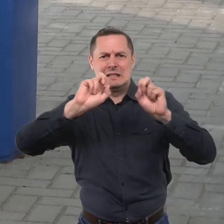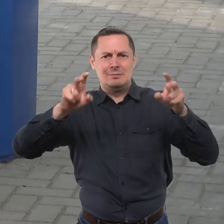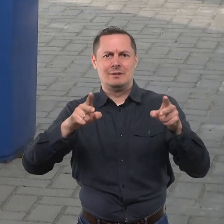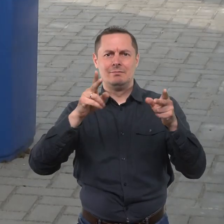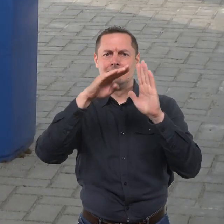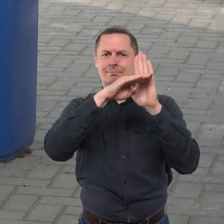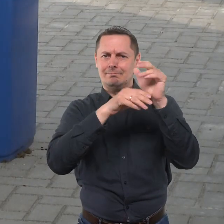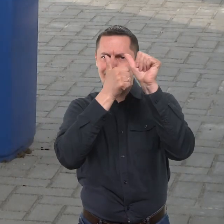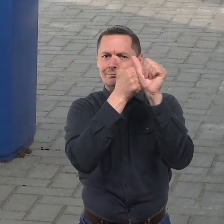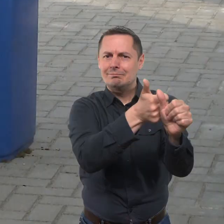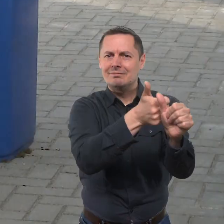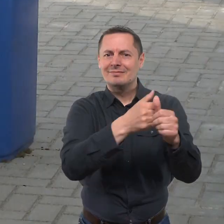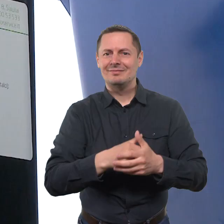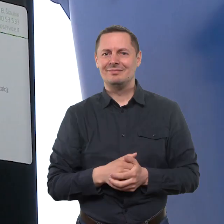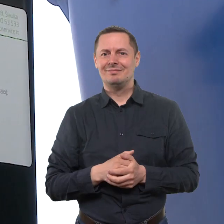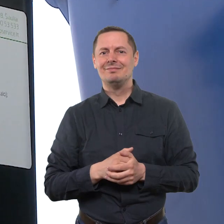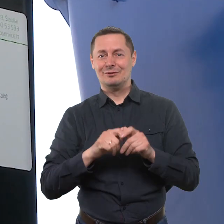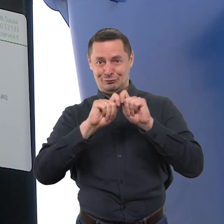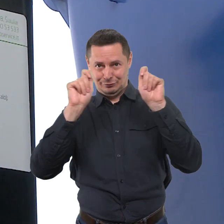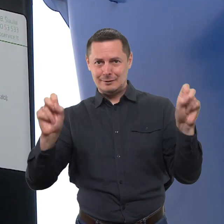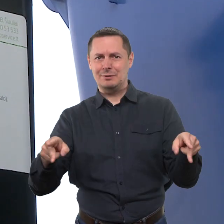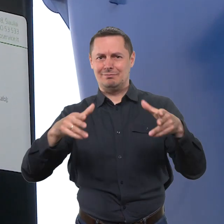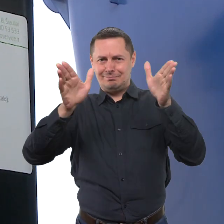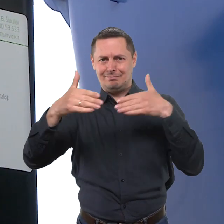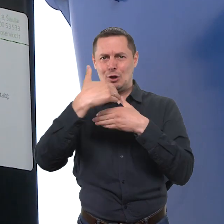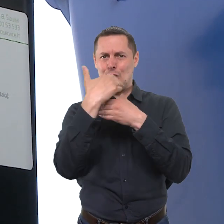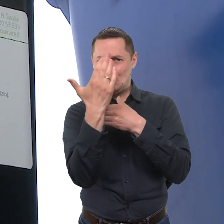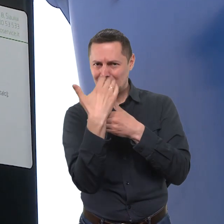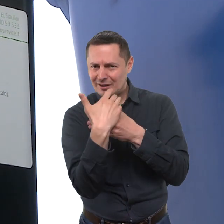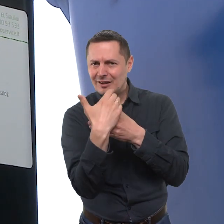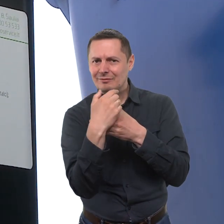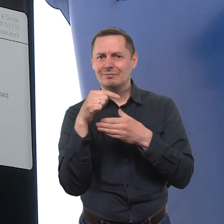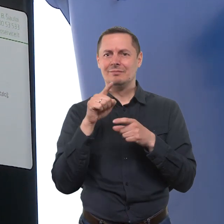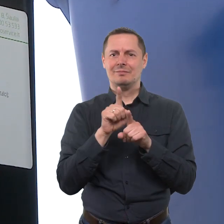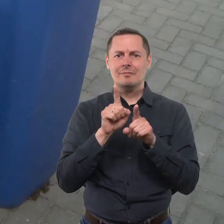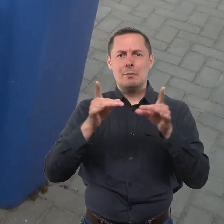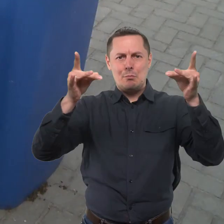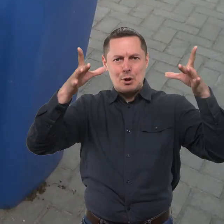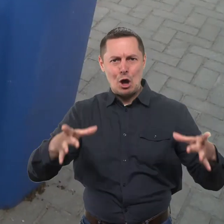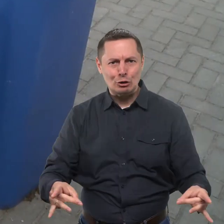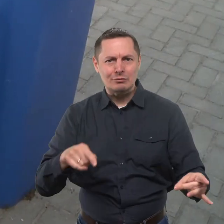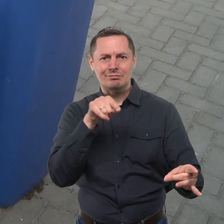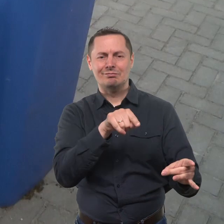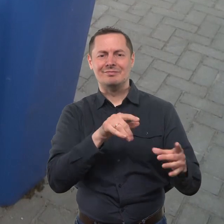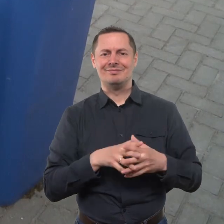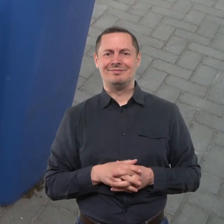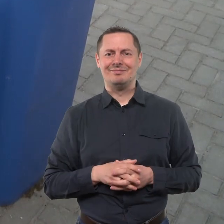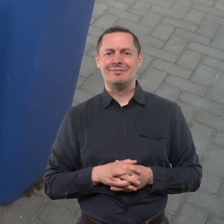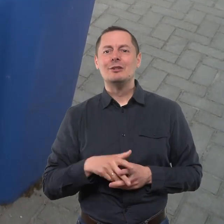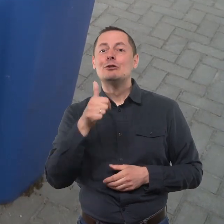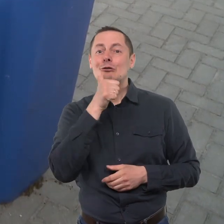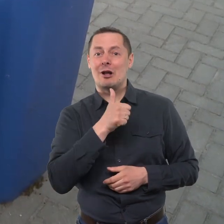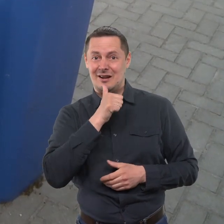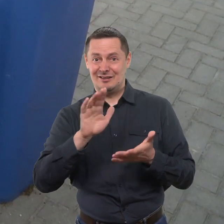Individualių namų gyventojų yra ginami naudotis kompostavimo dėžėmis arba žaliųjų atlikų konteineriais. Žaliųjų atlikų išvežimas yra